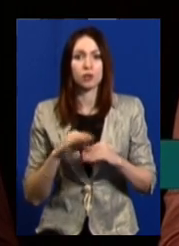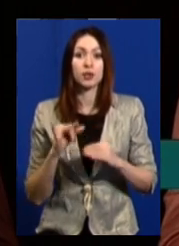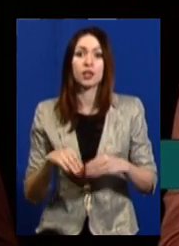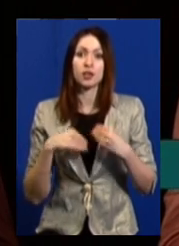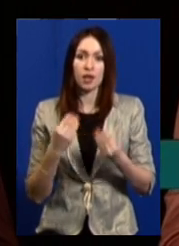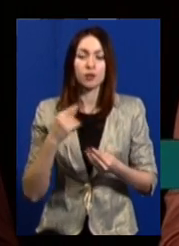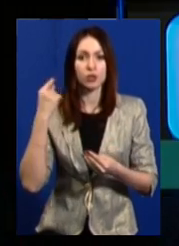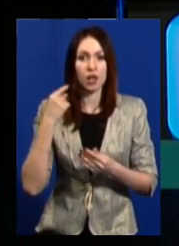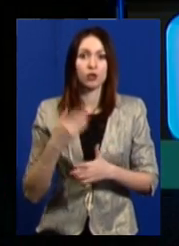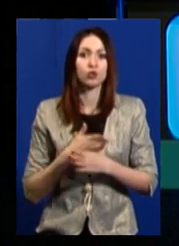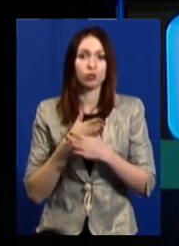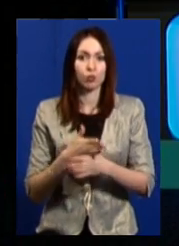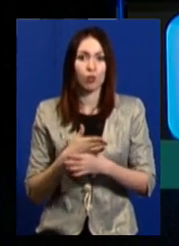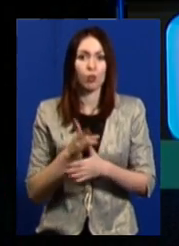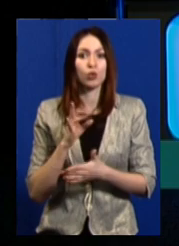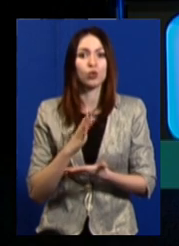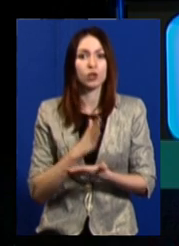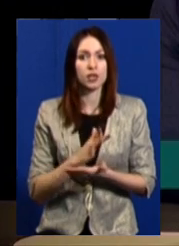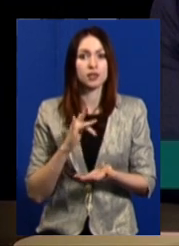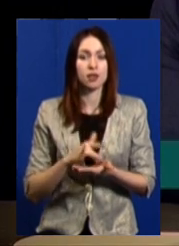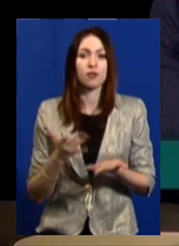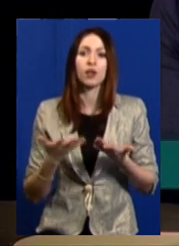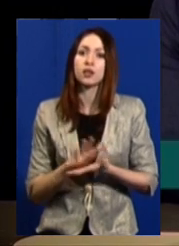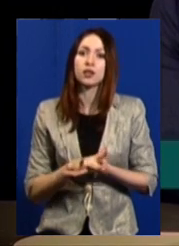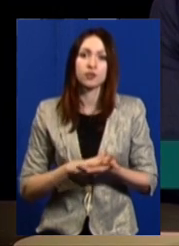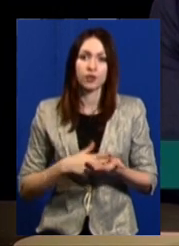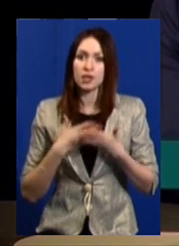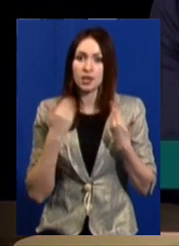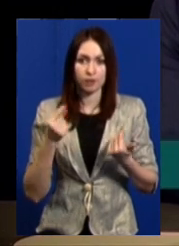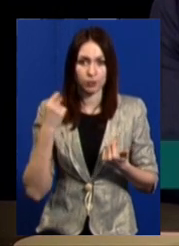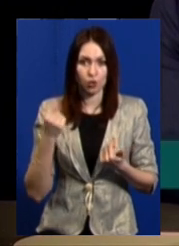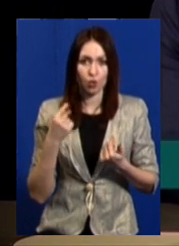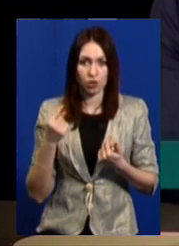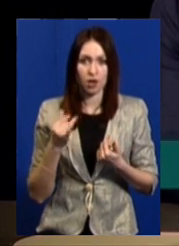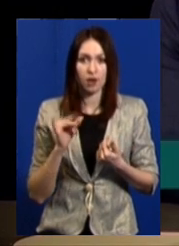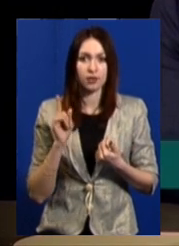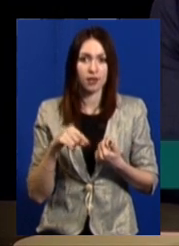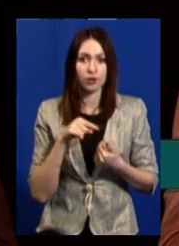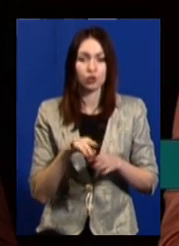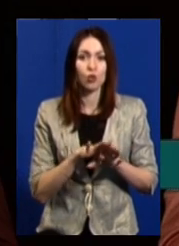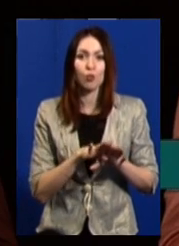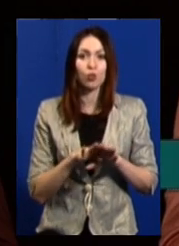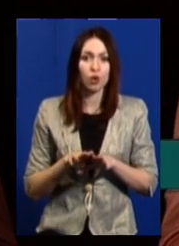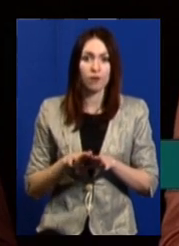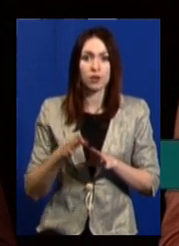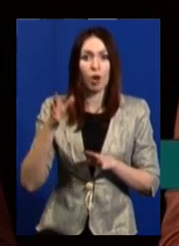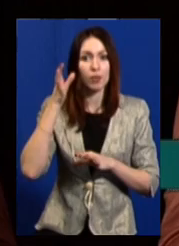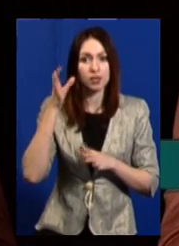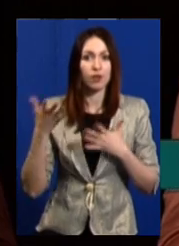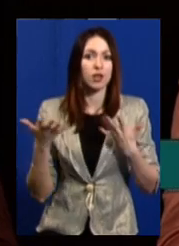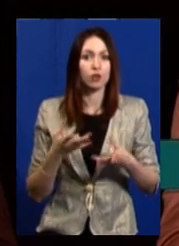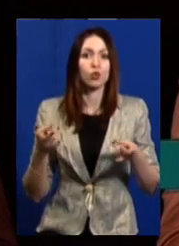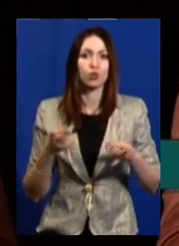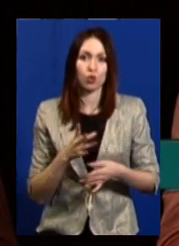психологічну допомогу. А існують центри, в яких, вибачте, немає психолога з тим рівнем освіти, який